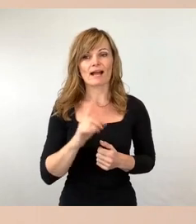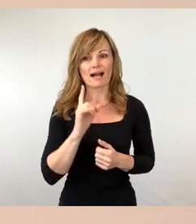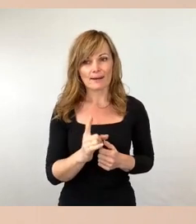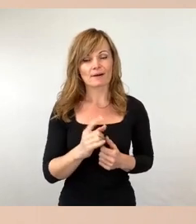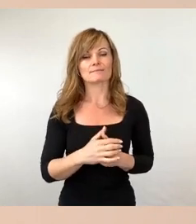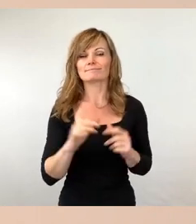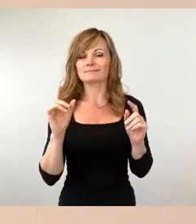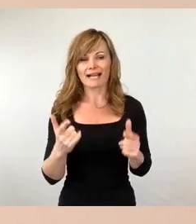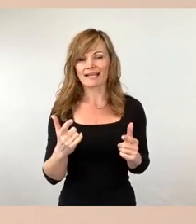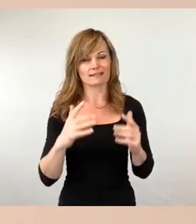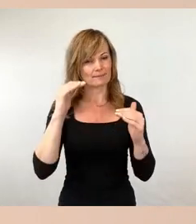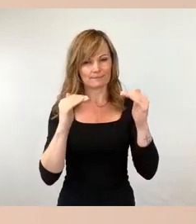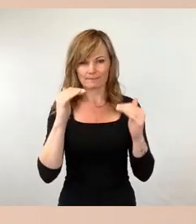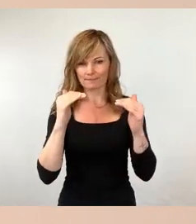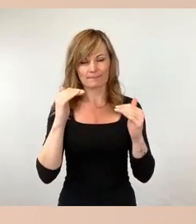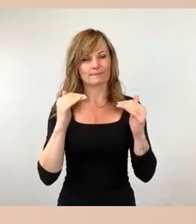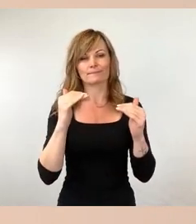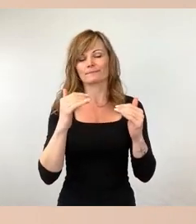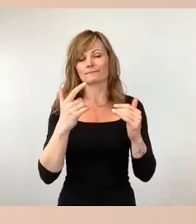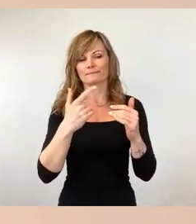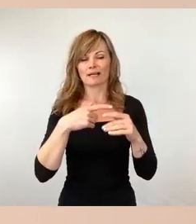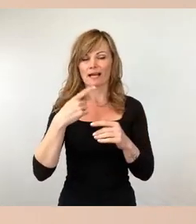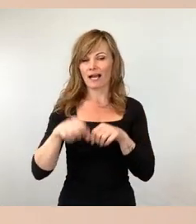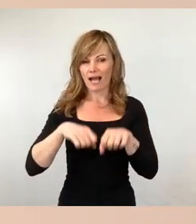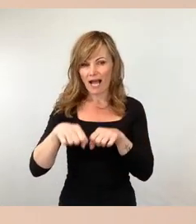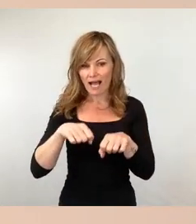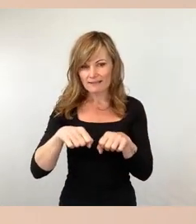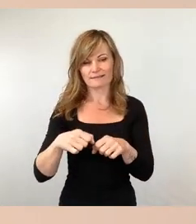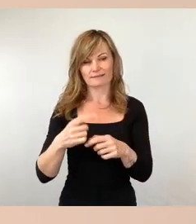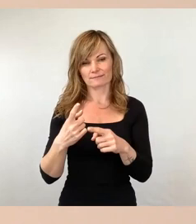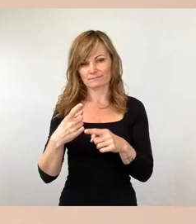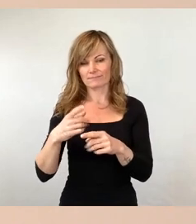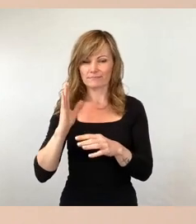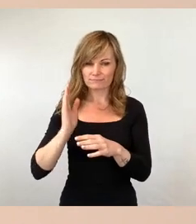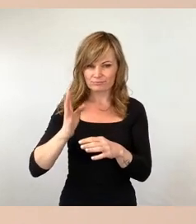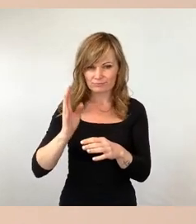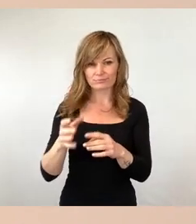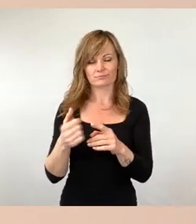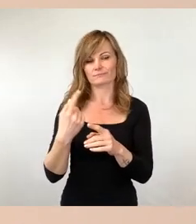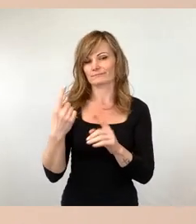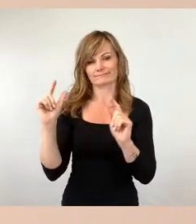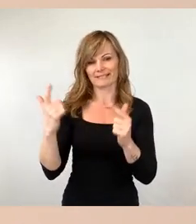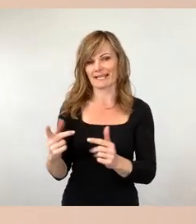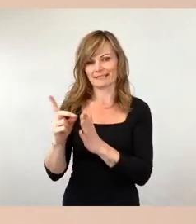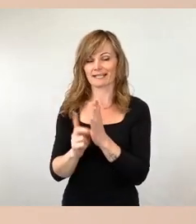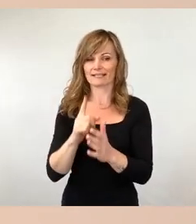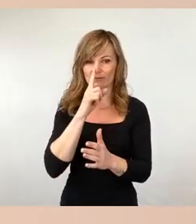Pegelzählstelle für den Radverkehr, sondern nur für den Kfz-Verkehr. Insofern liegen die Daten noch nicht vor. Die